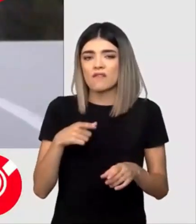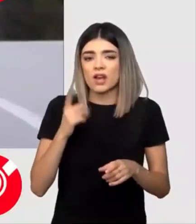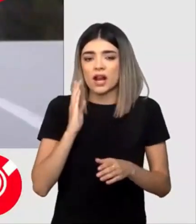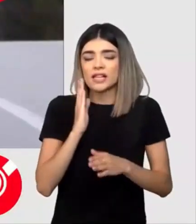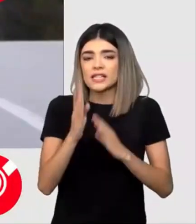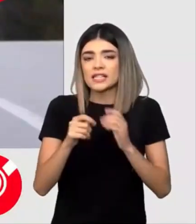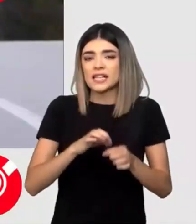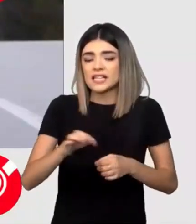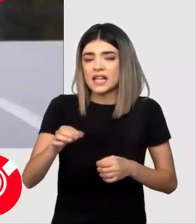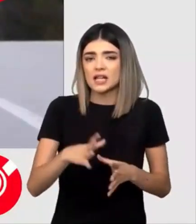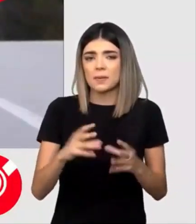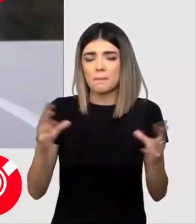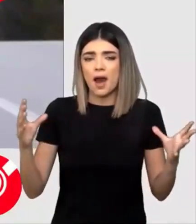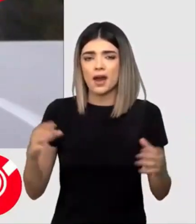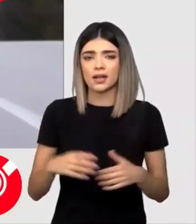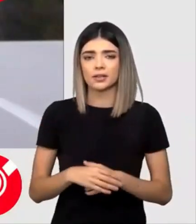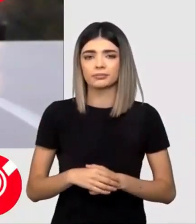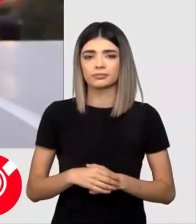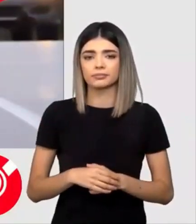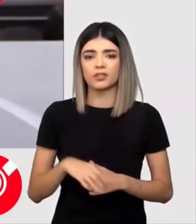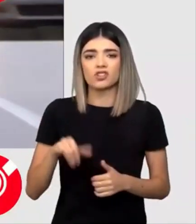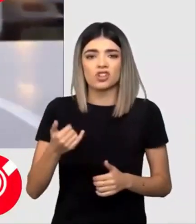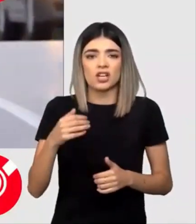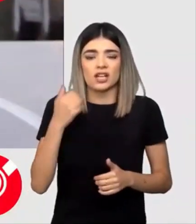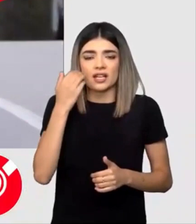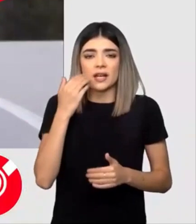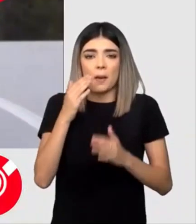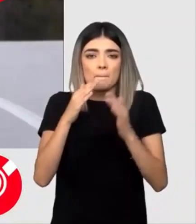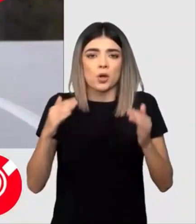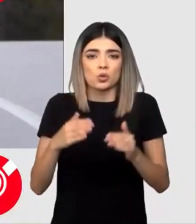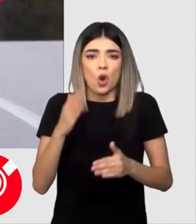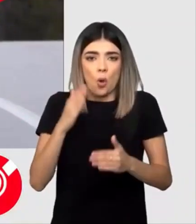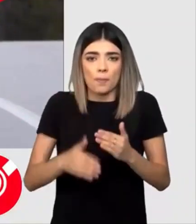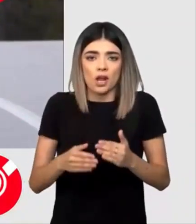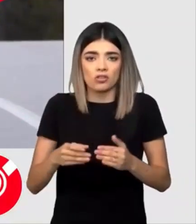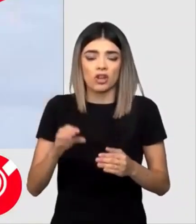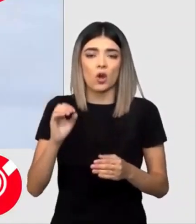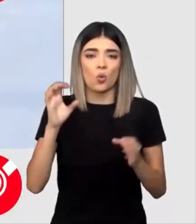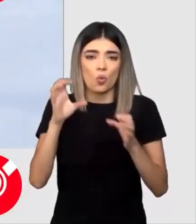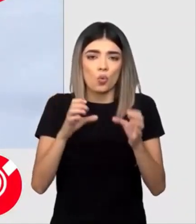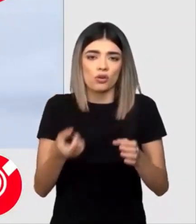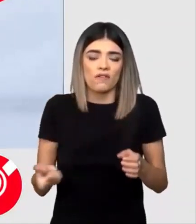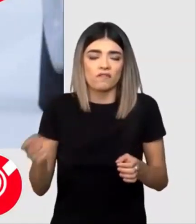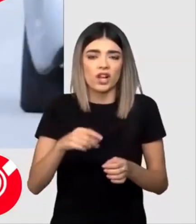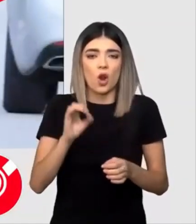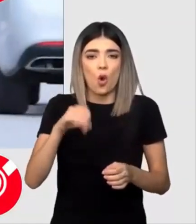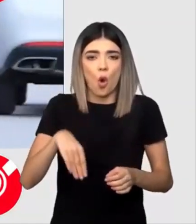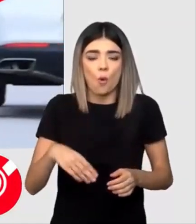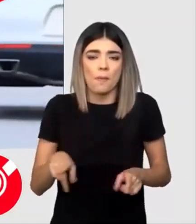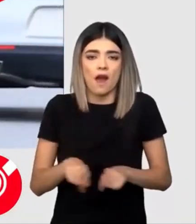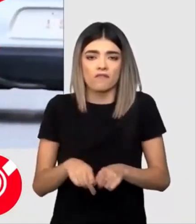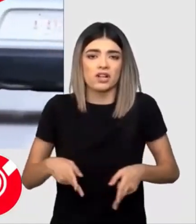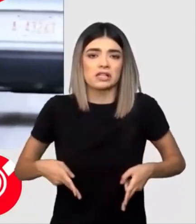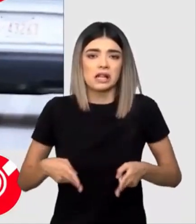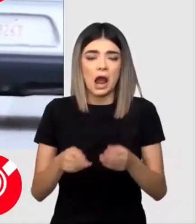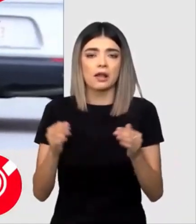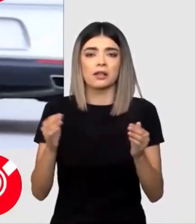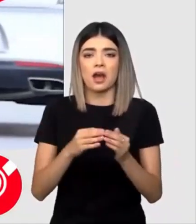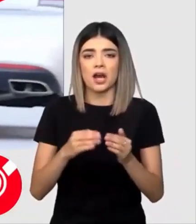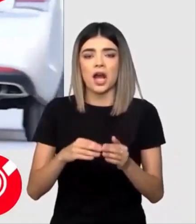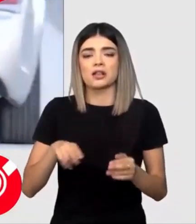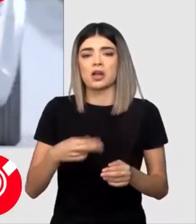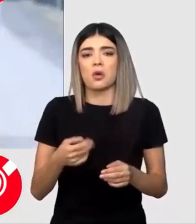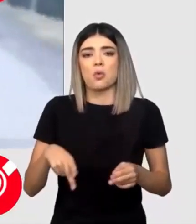mari. Și vă dați seama că atunci când pădurea se termină, nu face decât să intre în habitatul uman. Intră în localități,